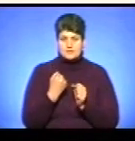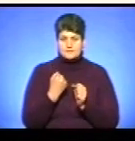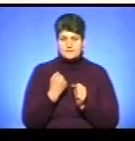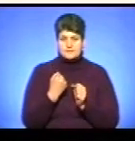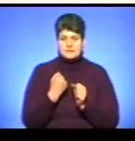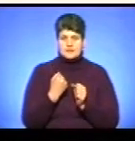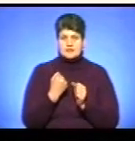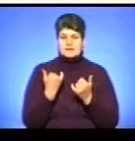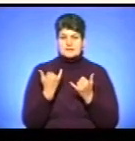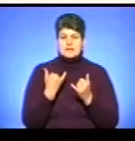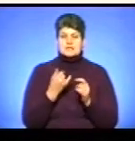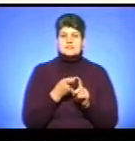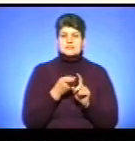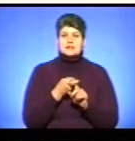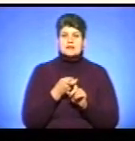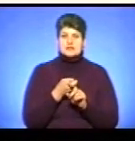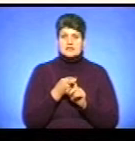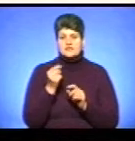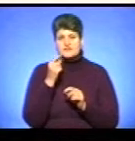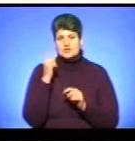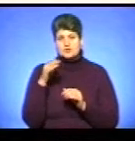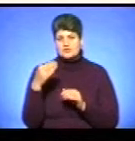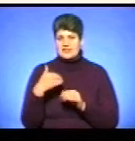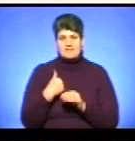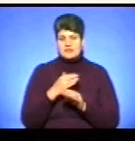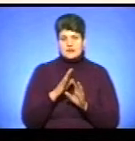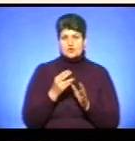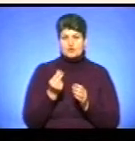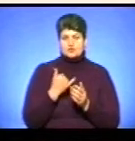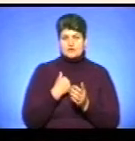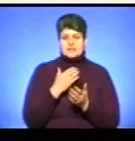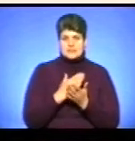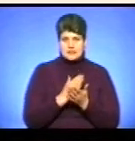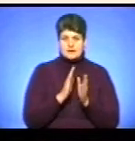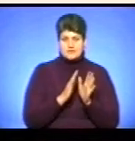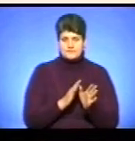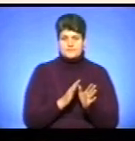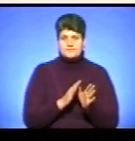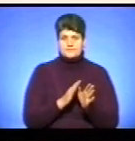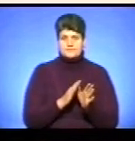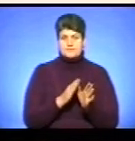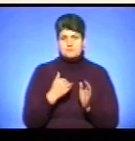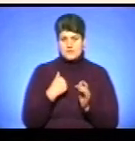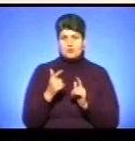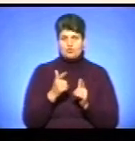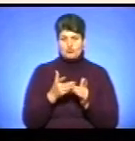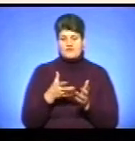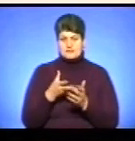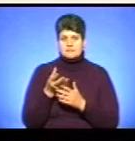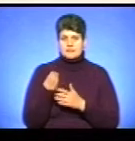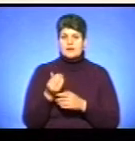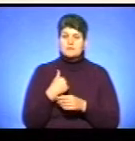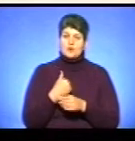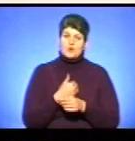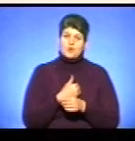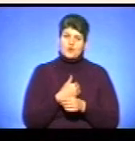Тобто зараз залежить від чеської сторони, не від нас. Кошти в нас є, ми готові проплатити, але ми